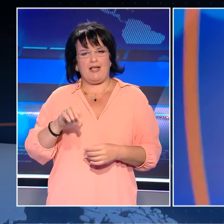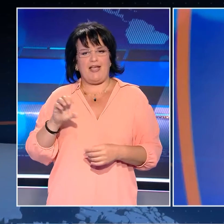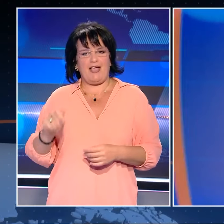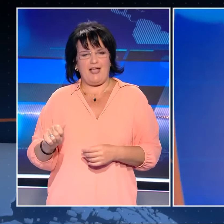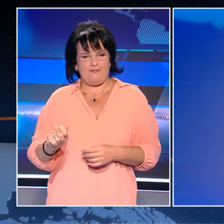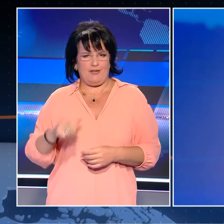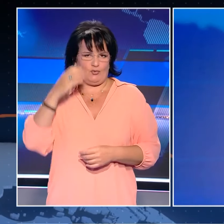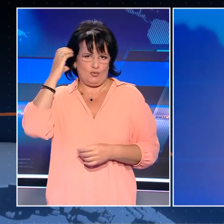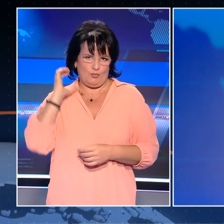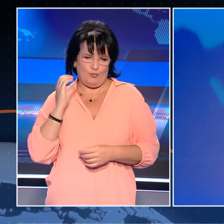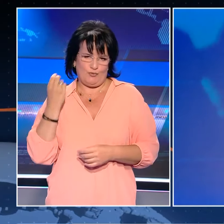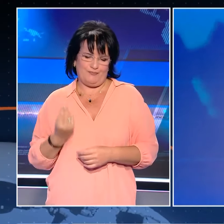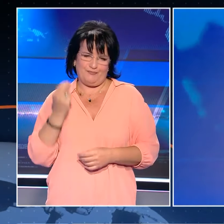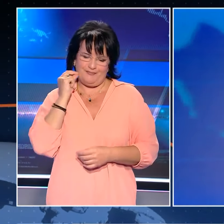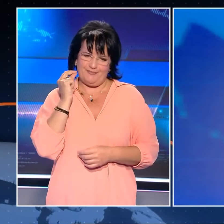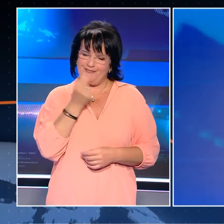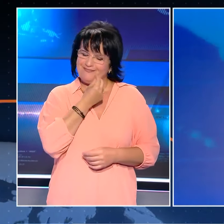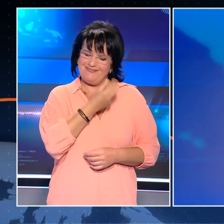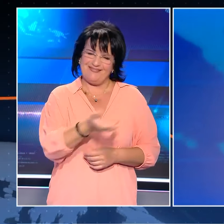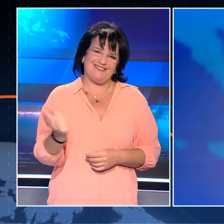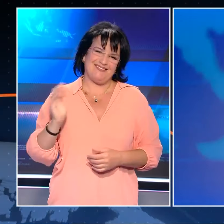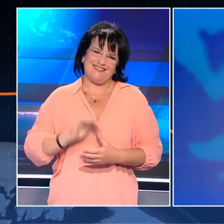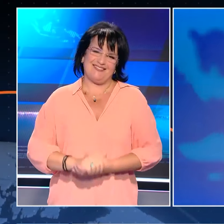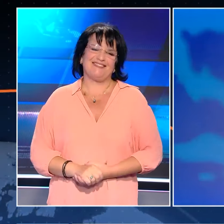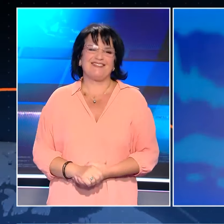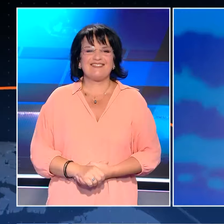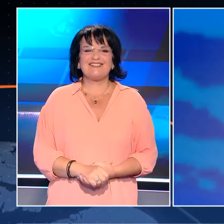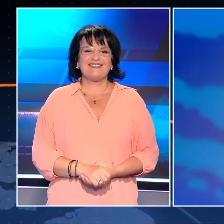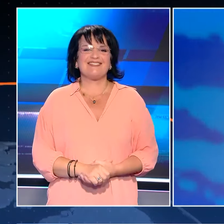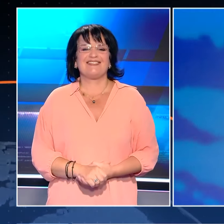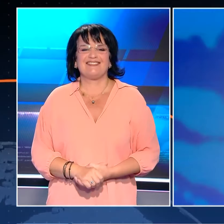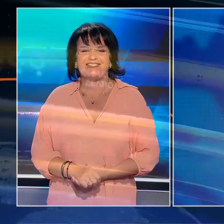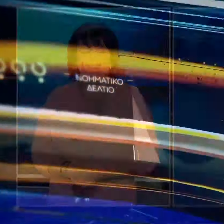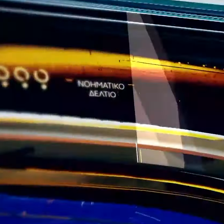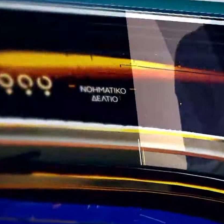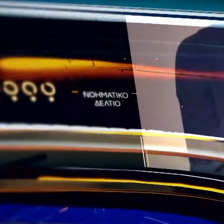ειδήσεων του Όπεν στις 7 παρατέταρτο με την Εύαντονοπούλου. Καλό απόγευμα σε όλους.